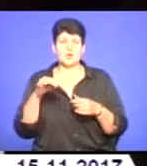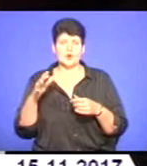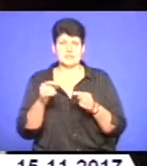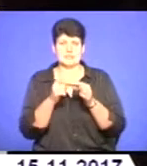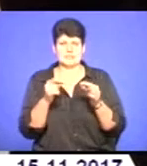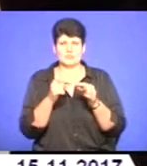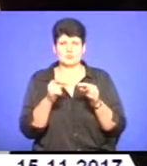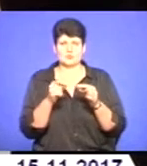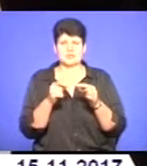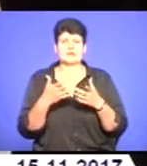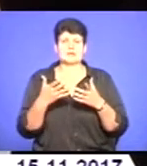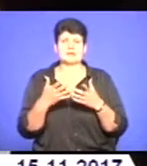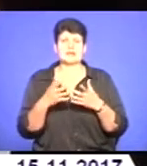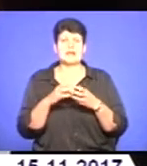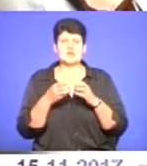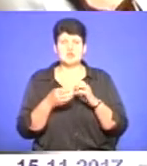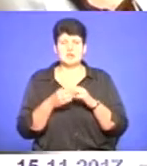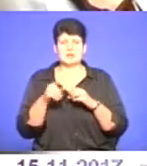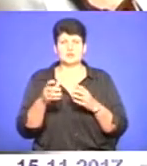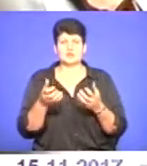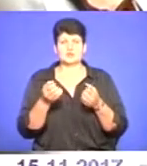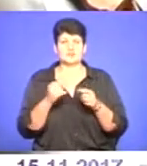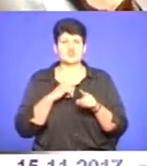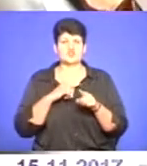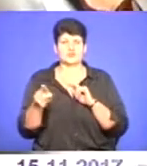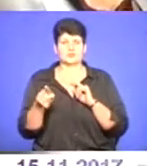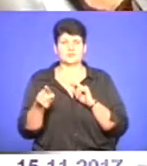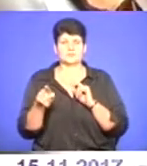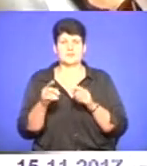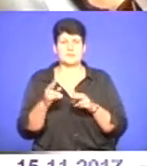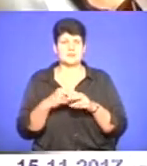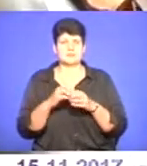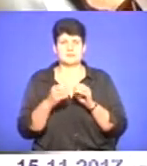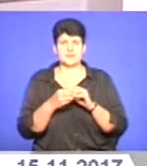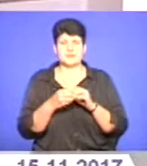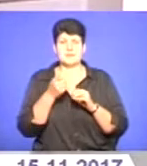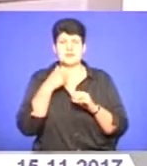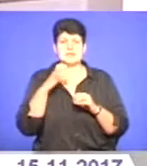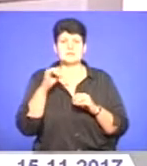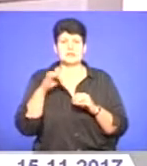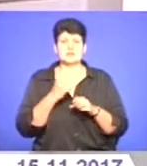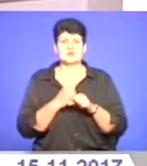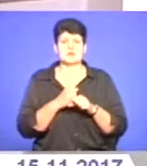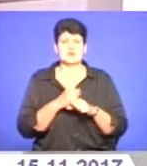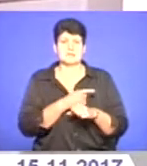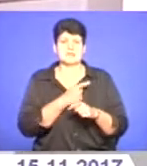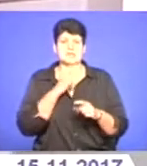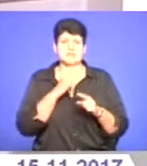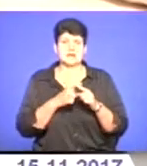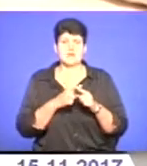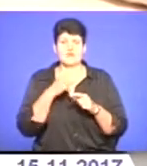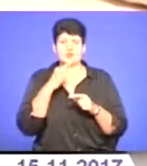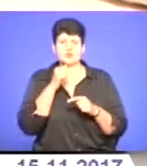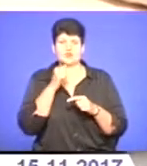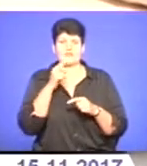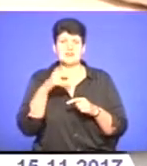смужки, за допомогою яких результати люди отримують швидко та безболісно. Пані Світлана працює медсестрою. Каже, що на цукровий діабет не